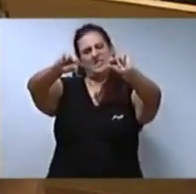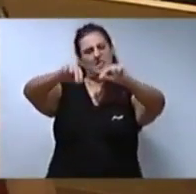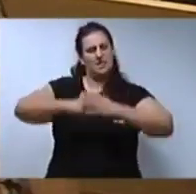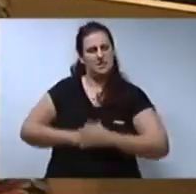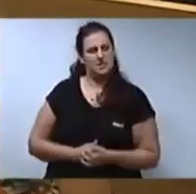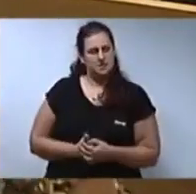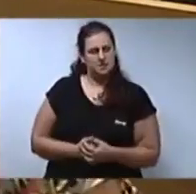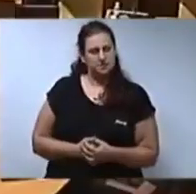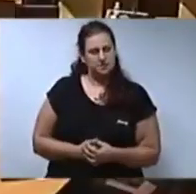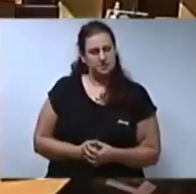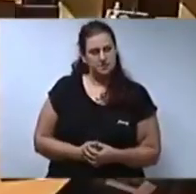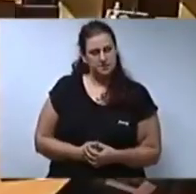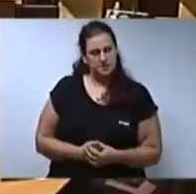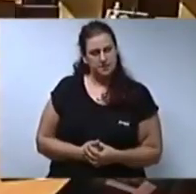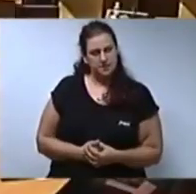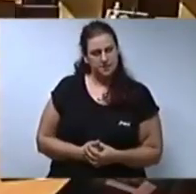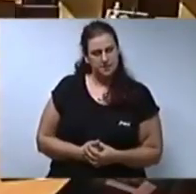cuento.